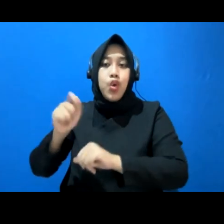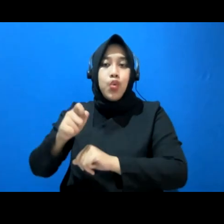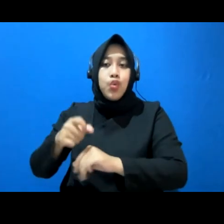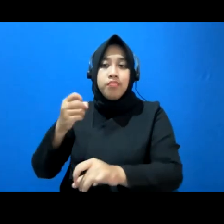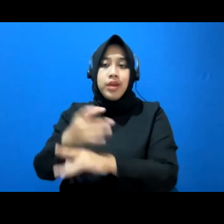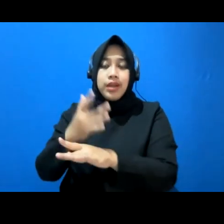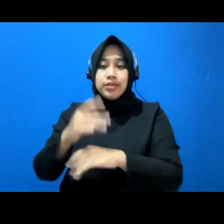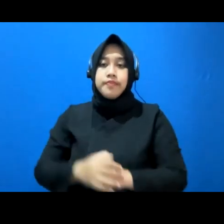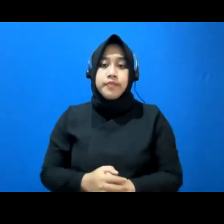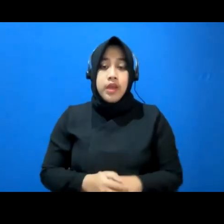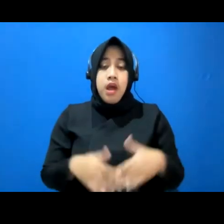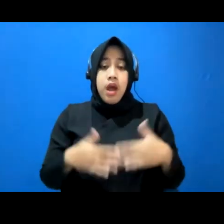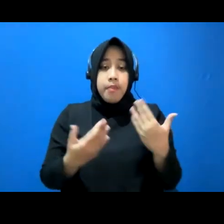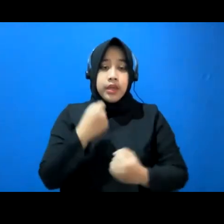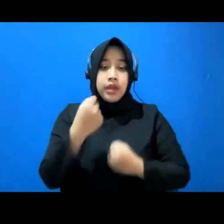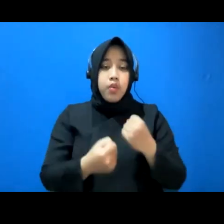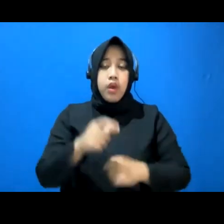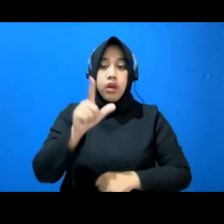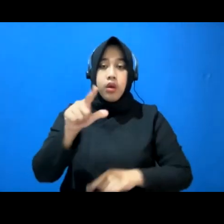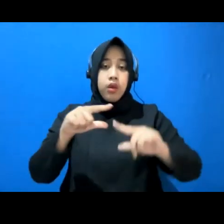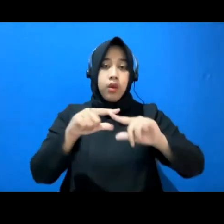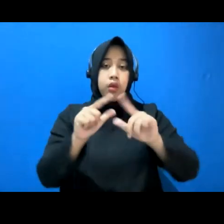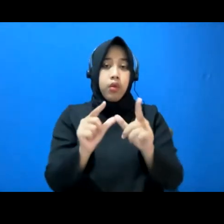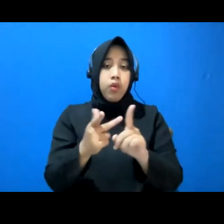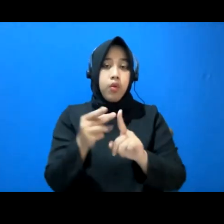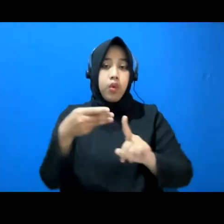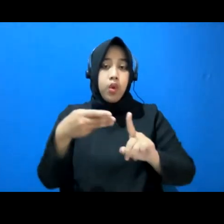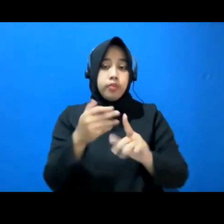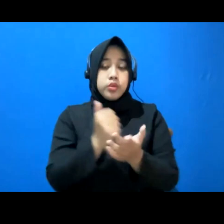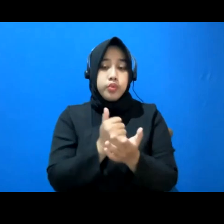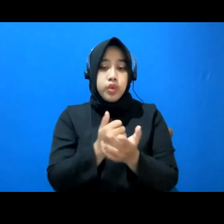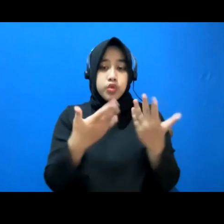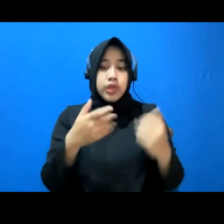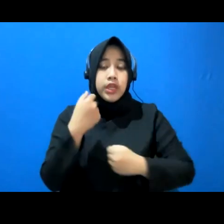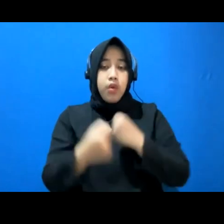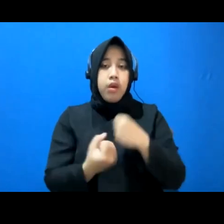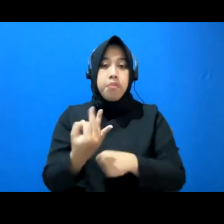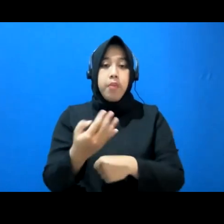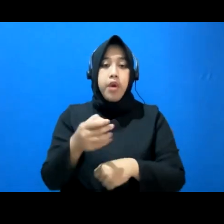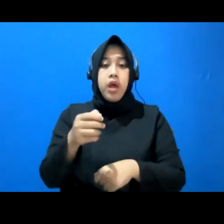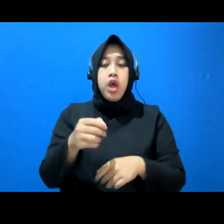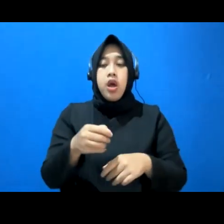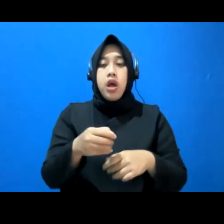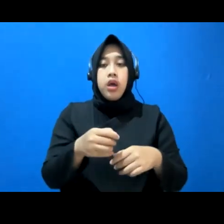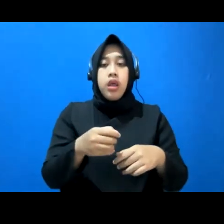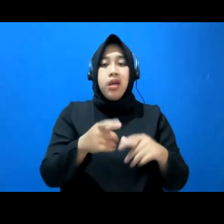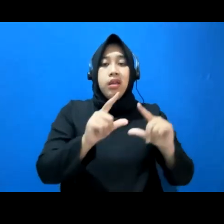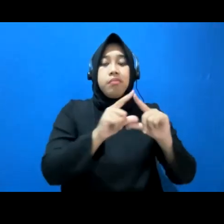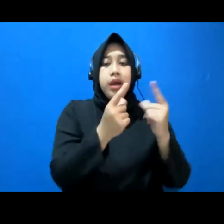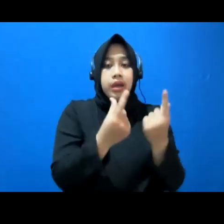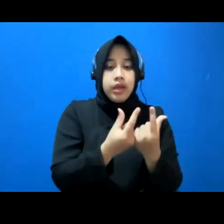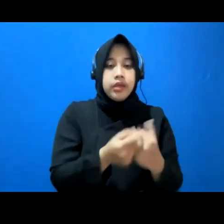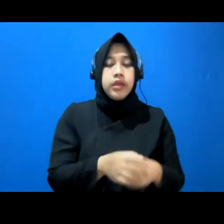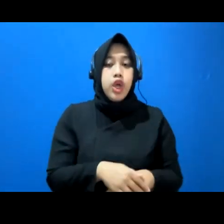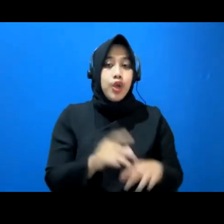Apa yang dilakukan Low Hub ini sebetulnya sudah dilakukan juga oleh beberapa orang. Beberapa pihak. Sebut